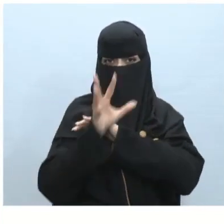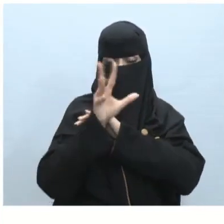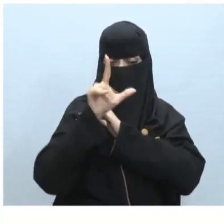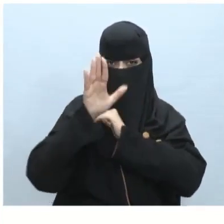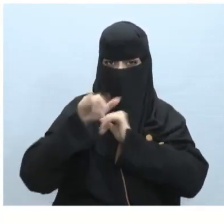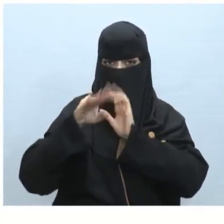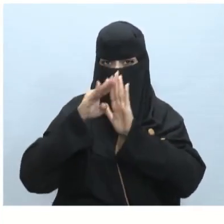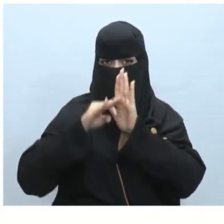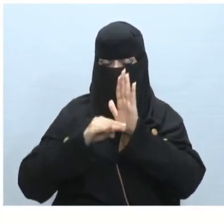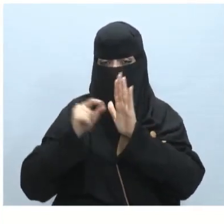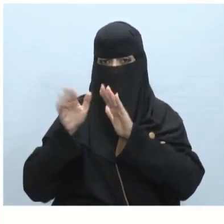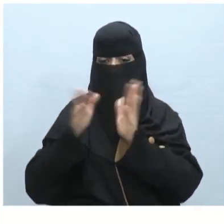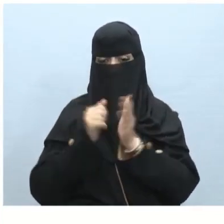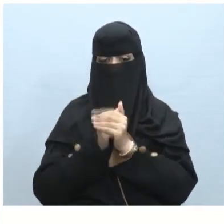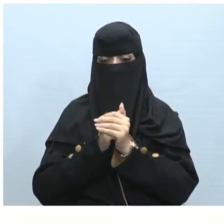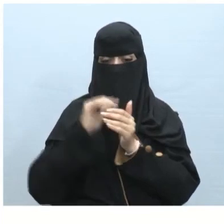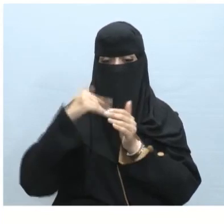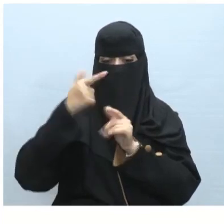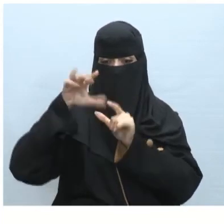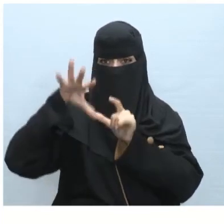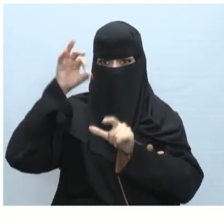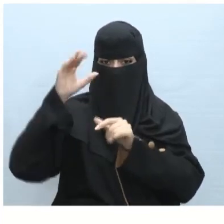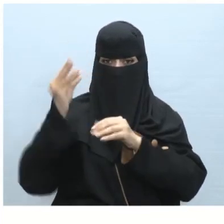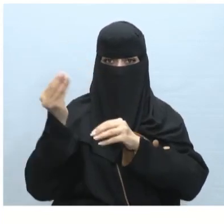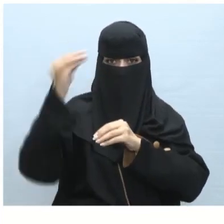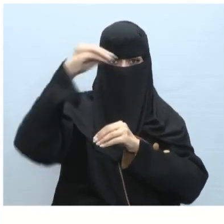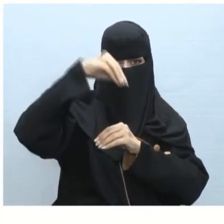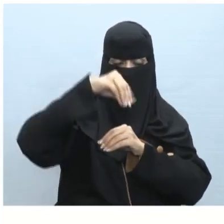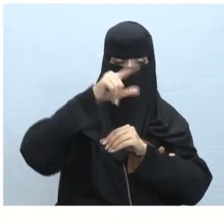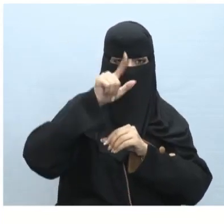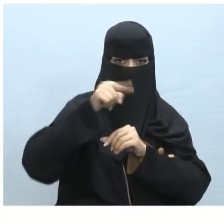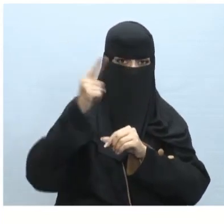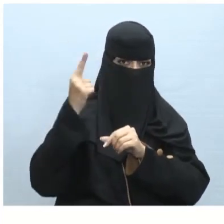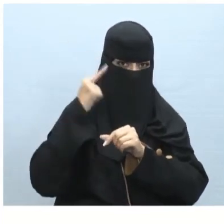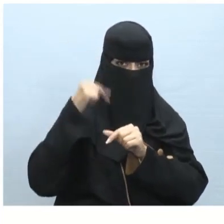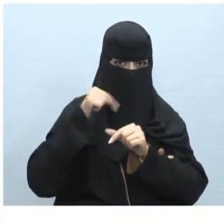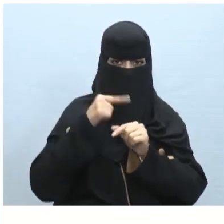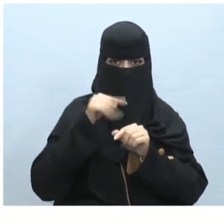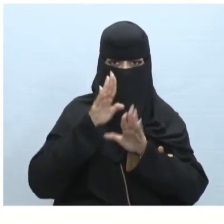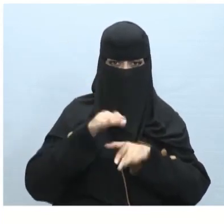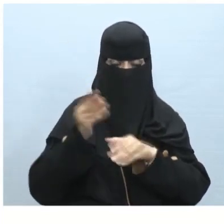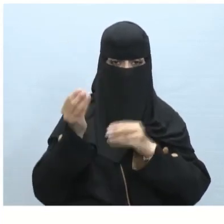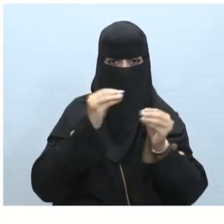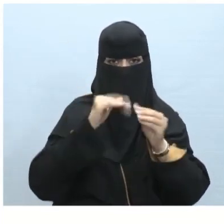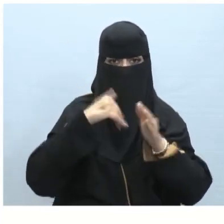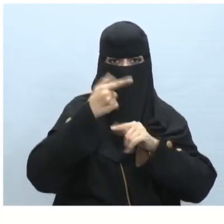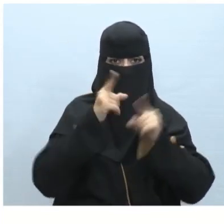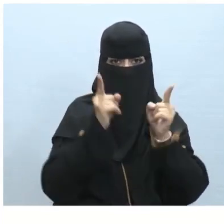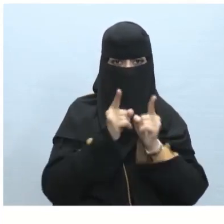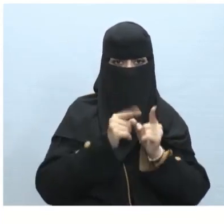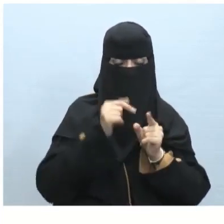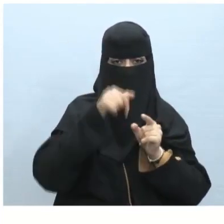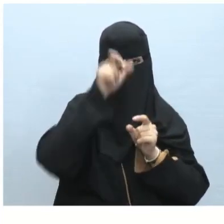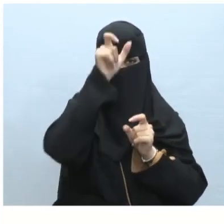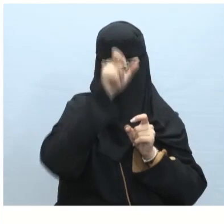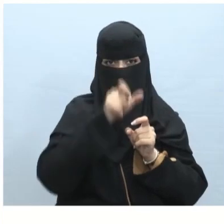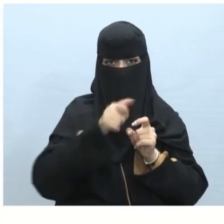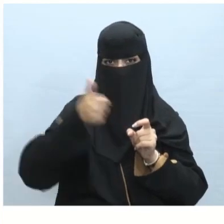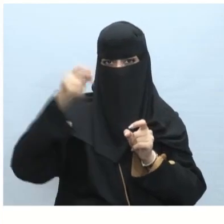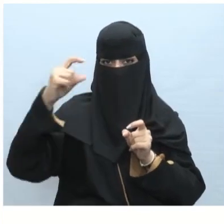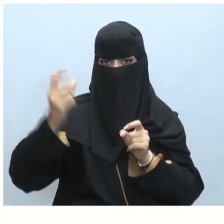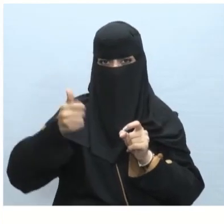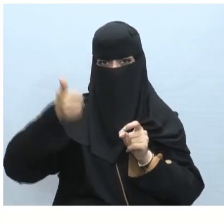برنامج Microsoft PowerPoint وبعد إدراج المقطع صوتي على الشريحة بعد تحديدها من قائمة إدراج